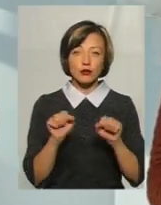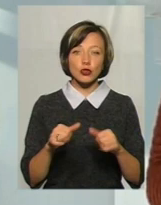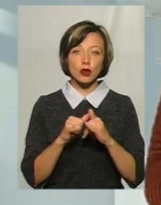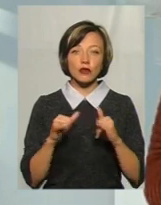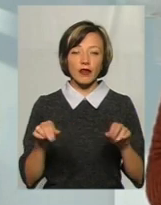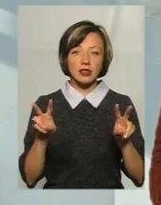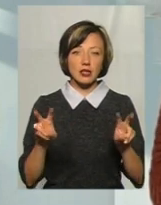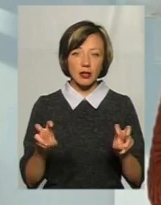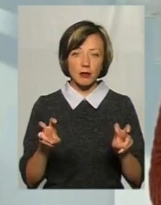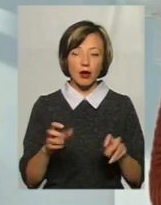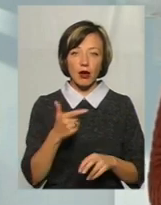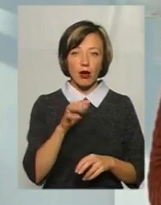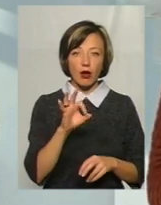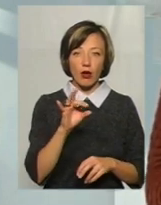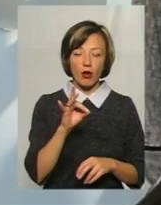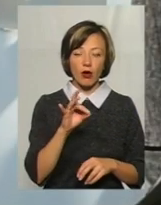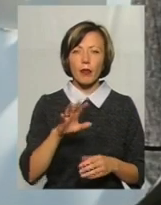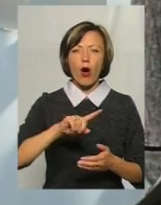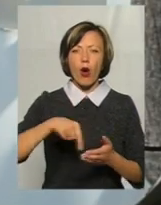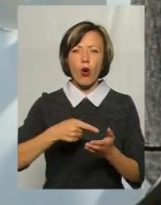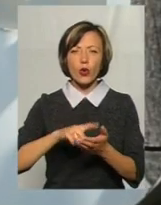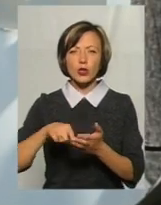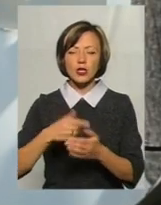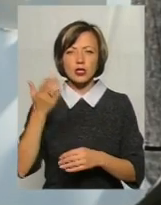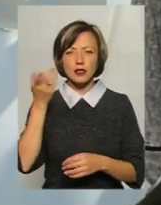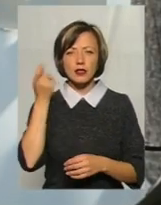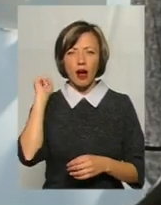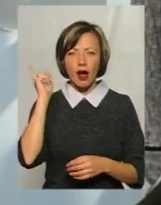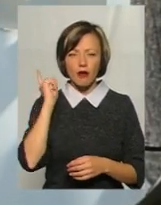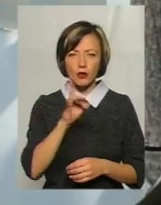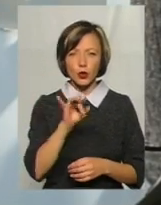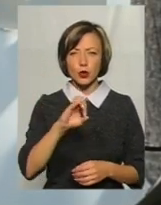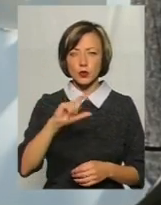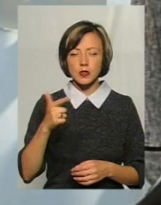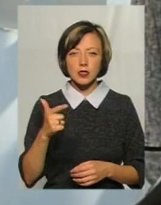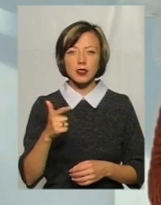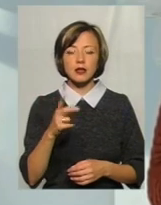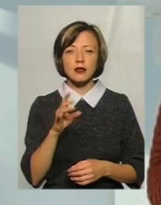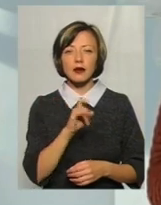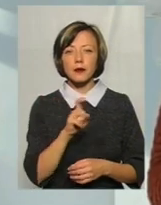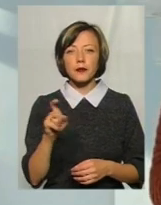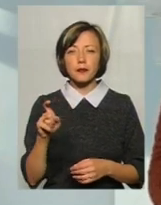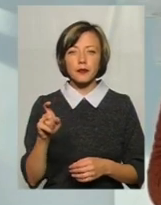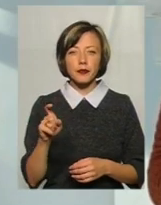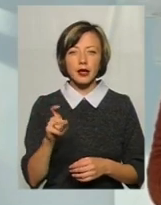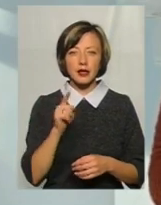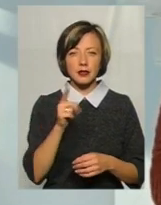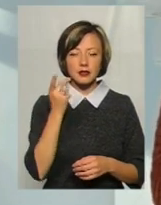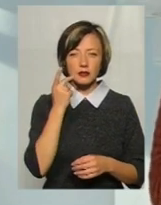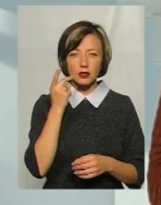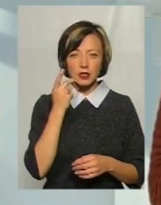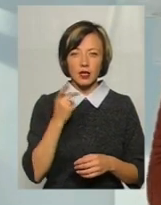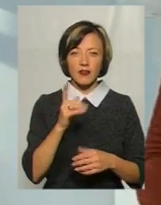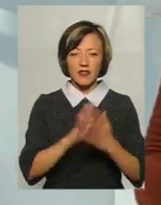тему городиш давньоруських, тому що в нас є їх багато. Зазвичай городище, воно знаходиться в лісі і